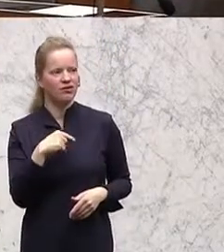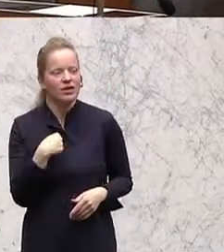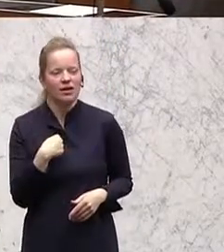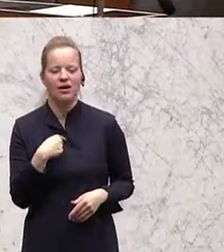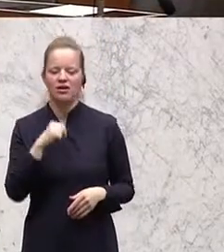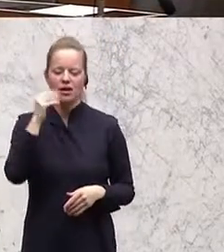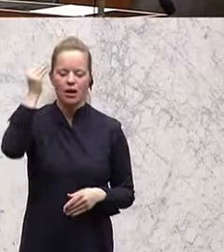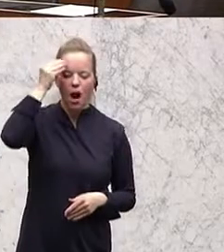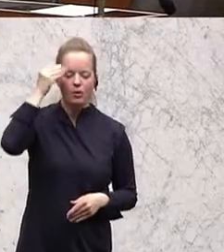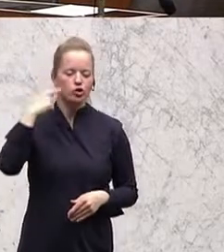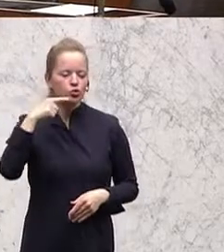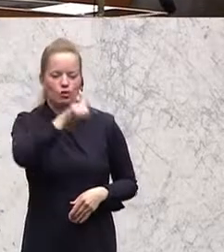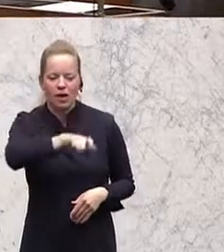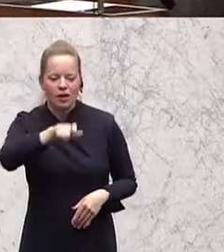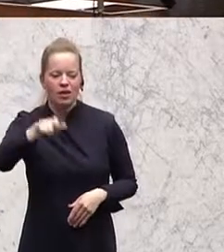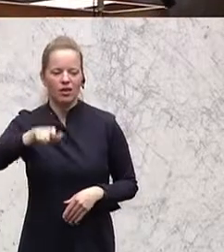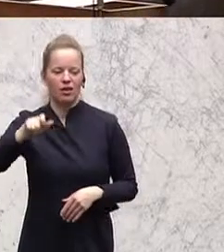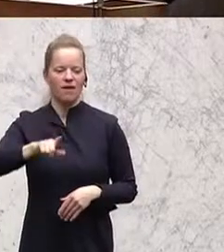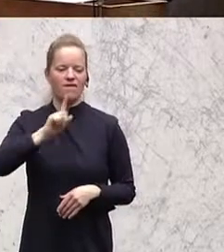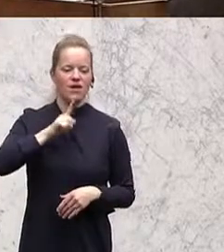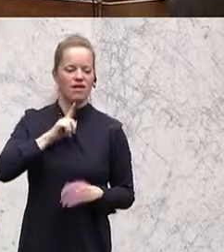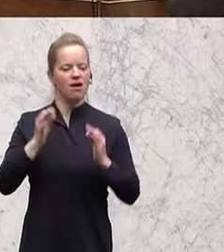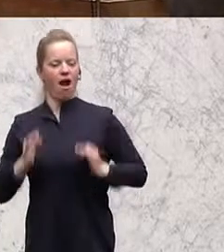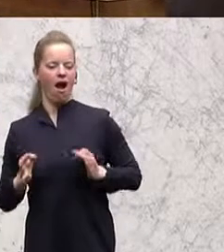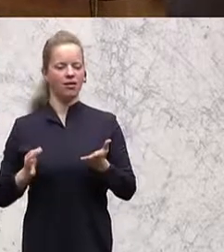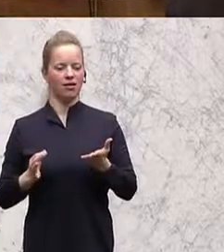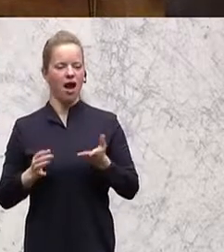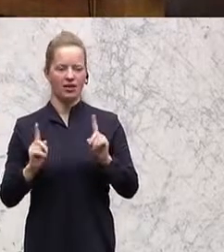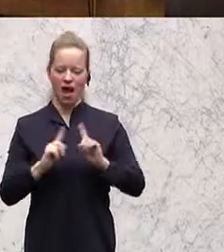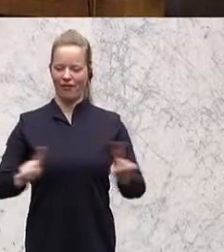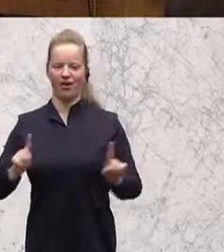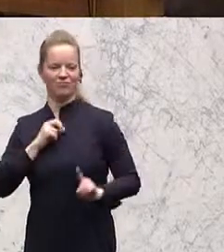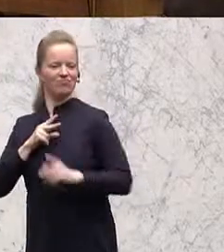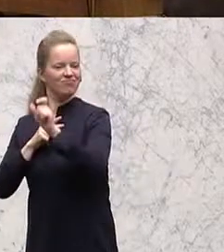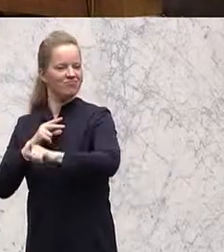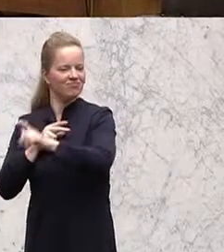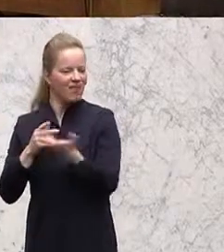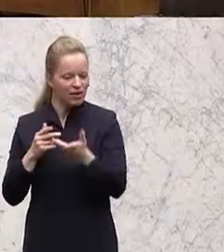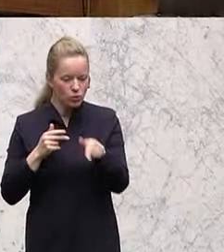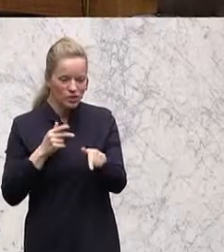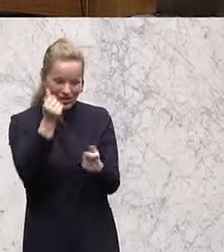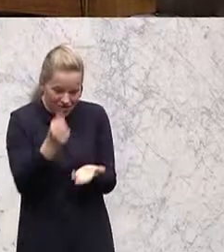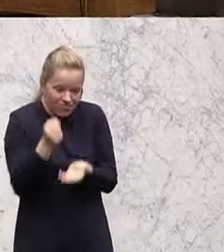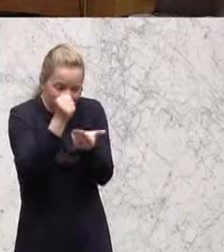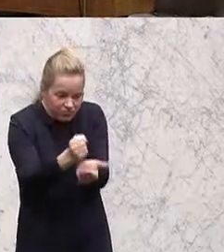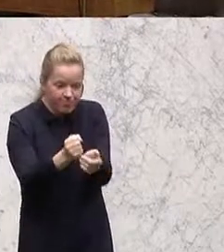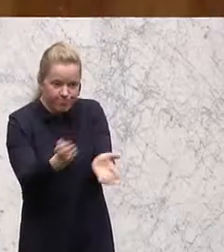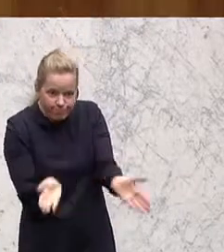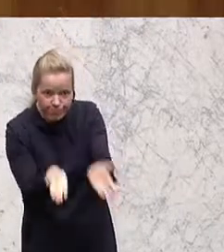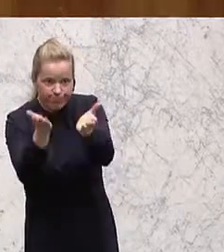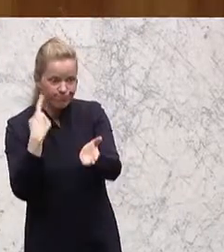weniger Studieneignung hätten als andere. Wir glauben, dass man ihnen die Mittel auch dafür geben muss, dass sie studieren gehen können.